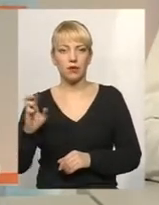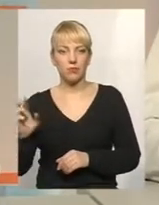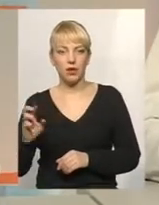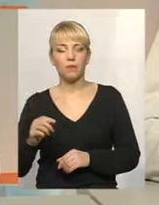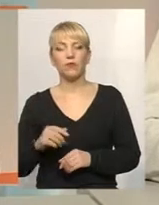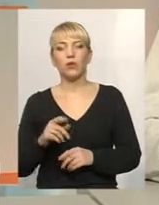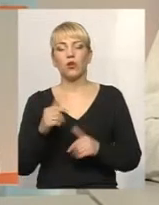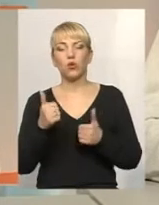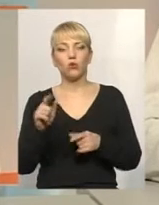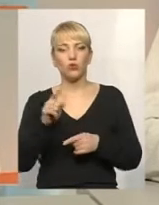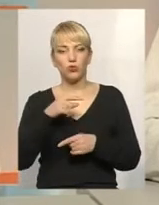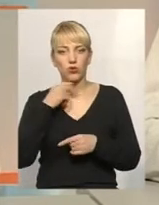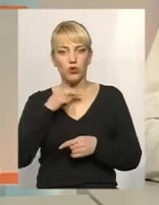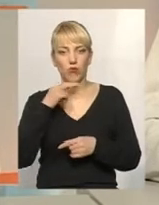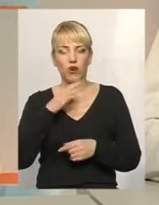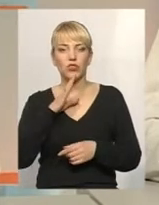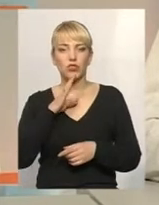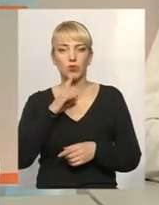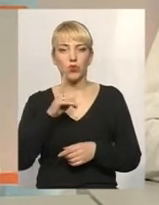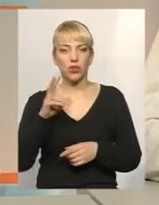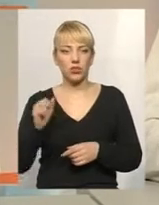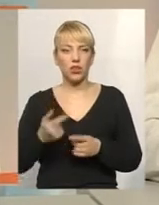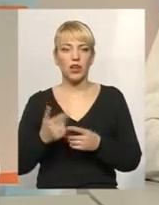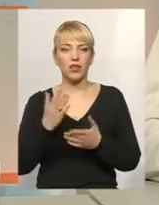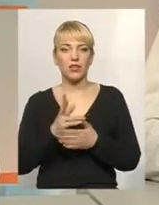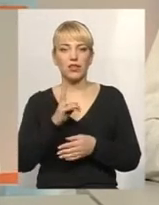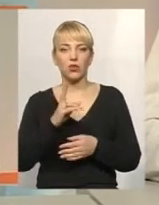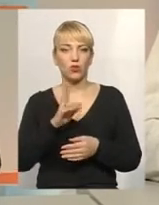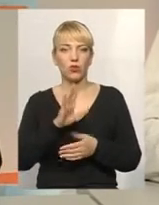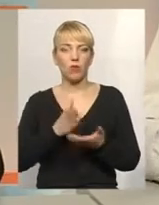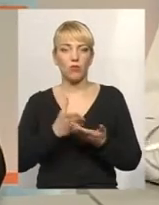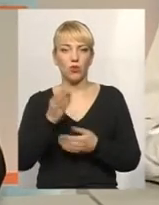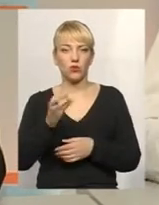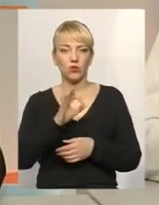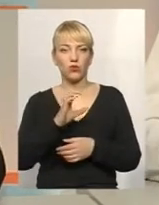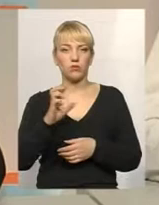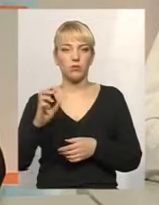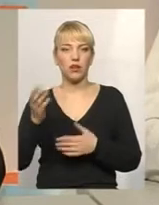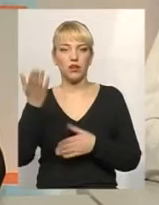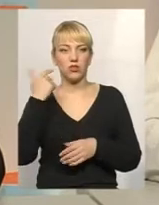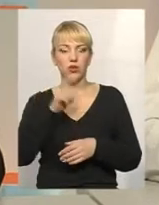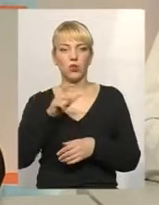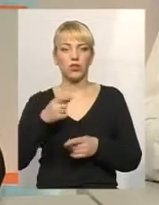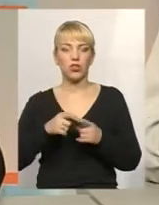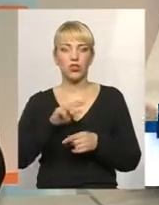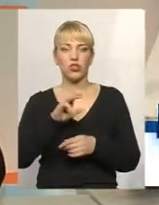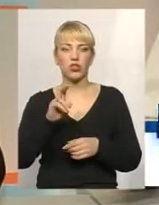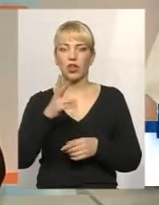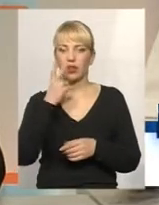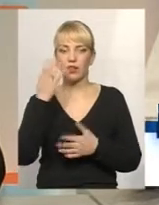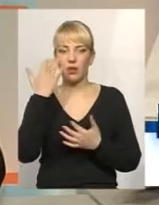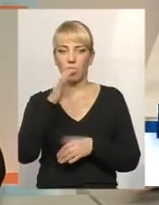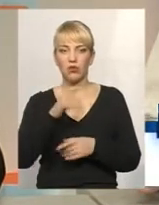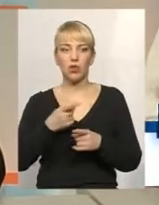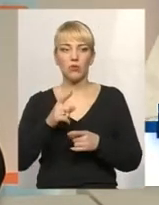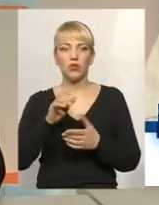що зауважила слухачка. Є і неплатники також в ОСББ. Раніше просто люди в ЖЕКах цього не бачили, тому що є